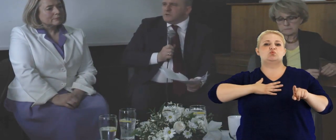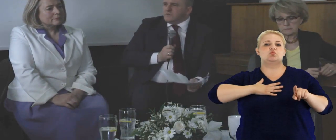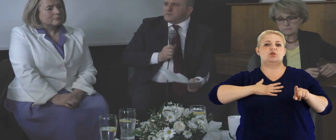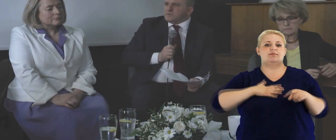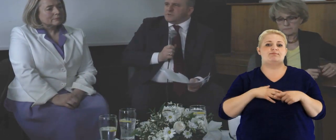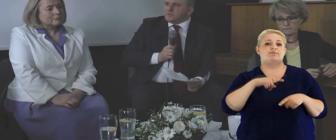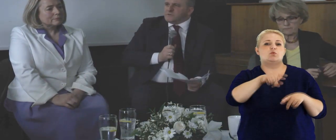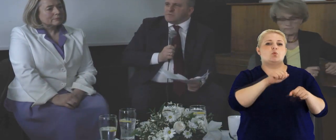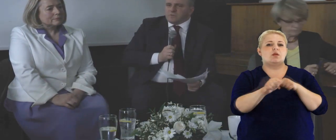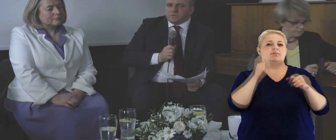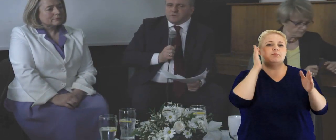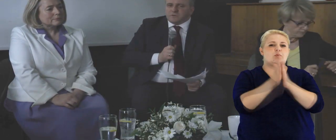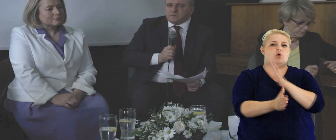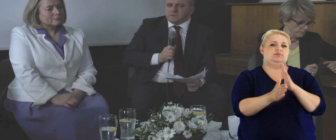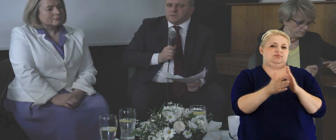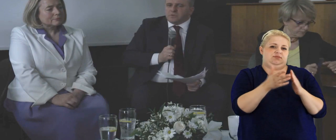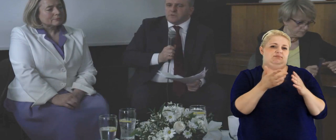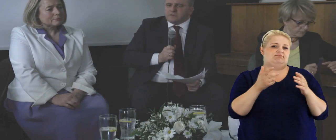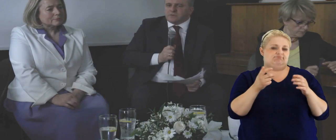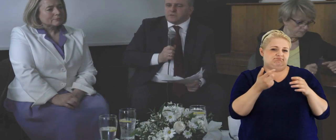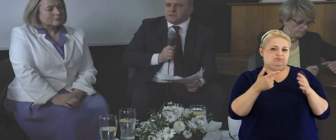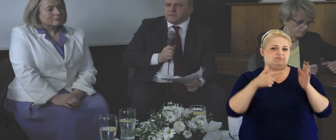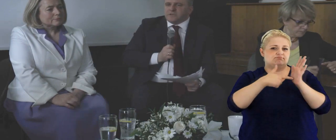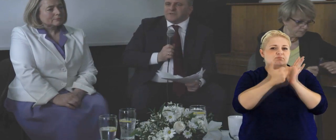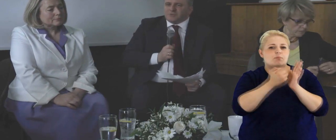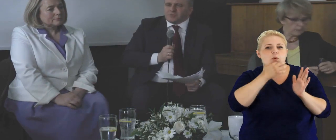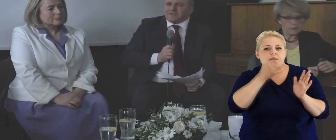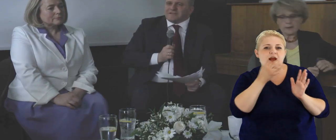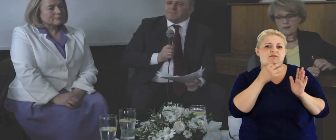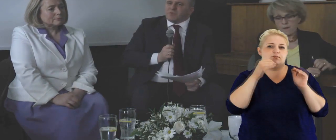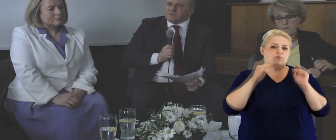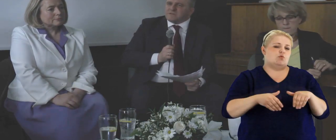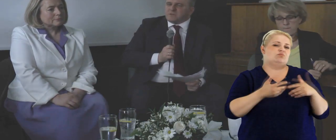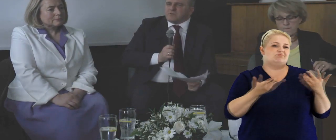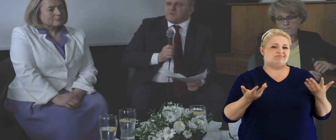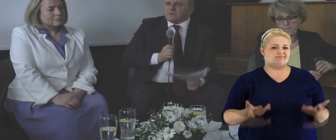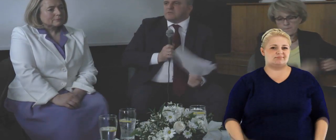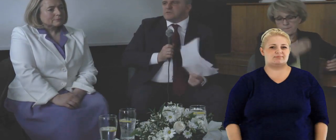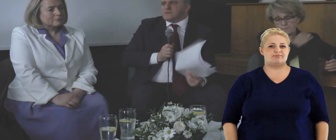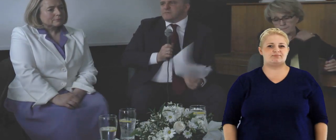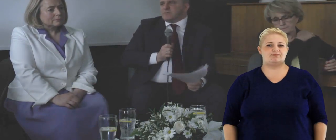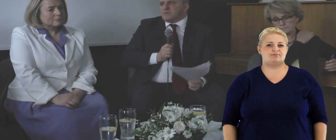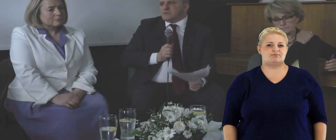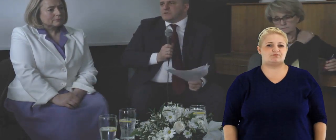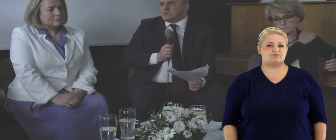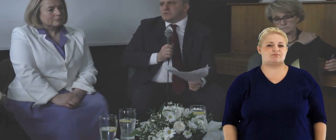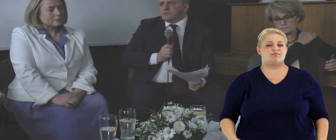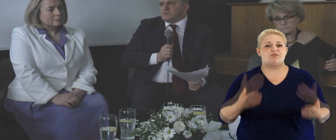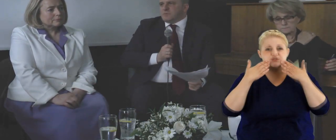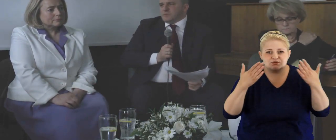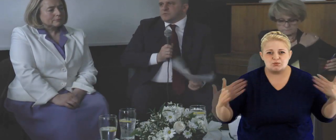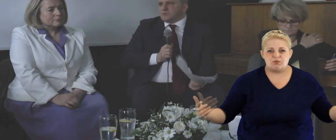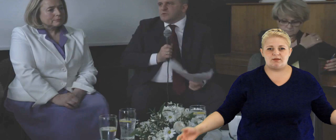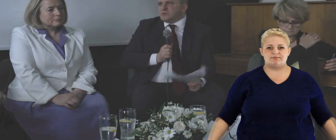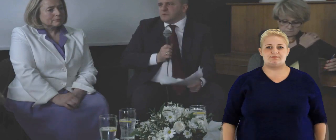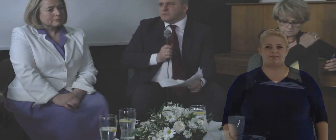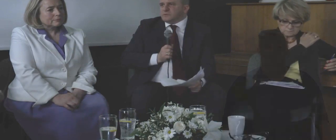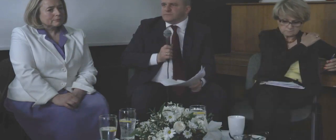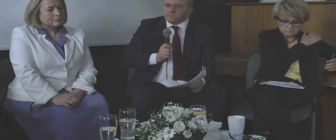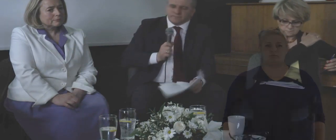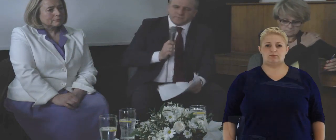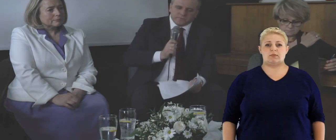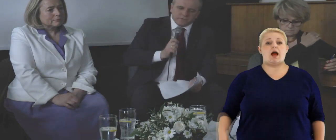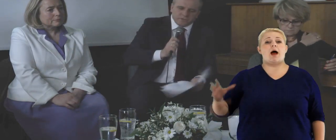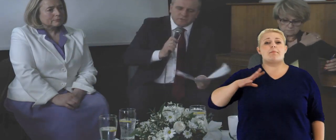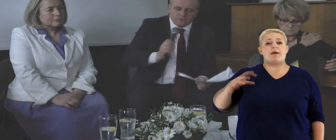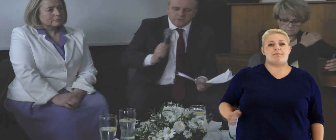kierowaliśmy się tą samą intuicją, że tutaj takie proste regulowanie może nas zaprowadzić po prostu donikąd.